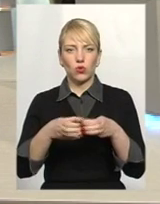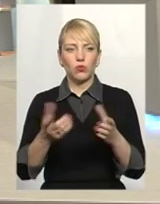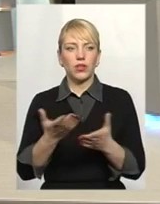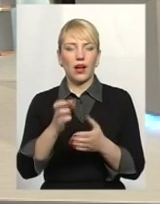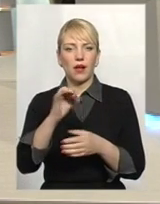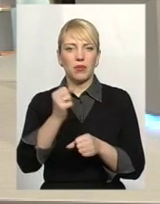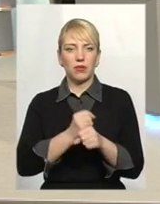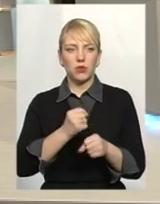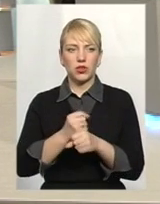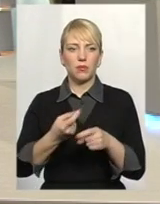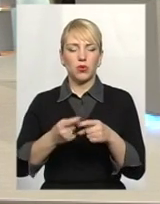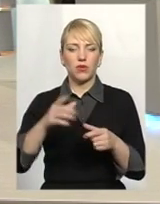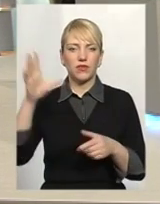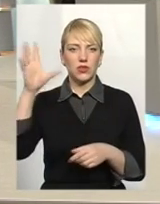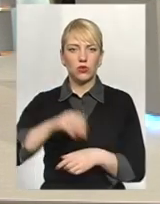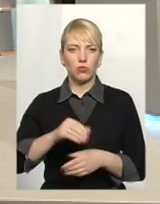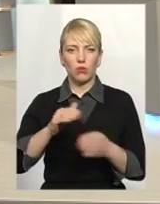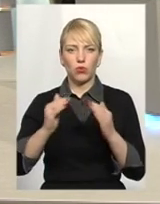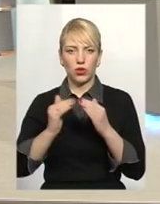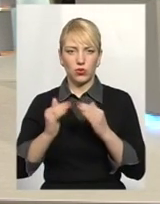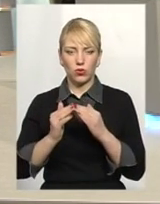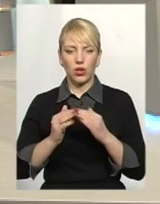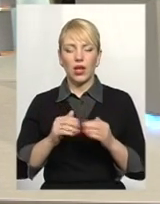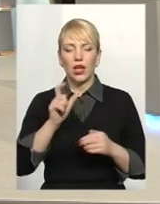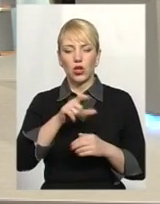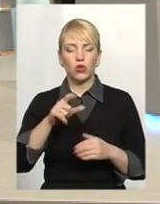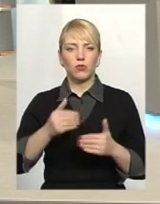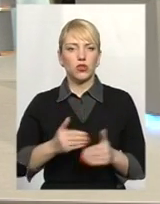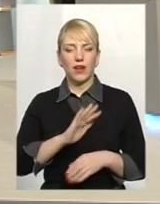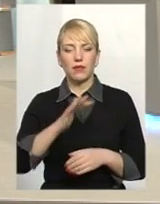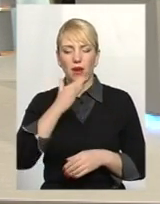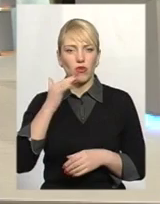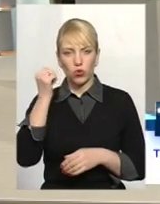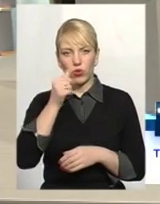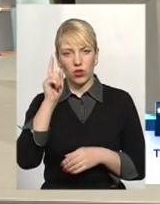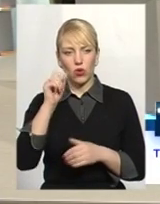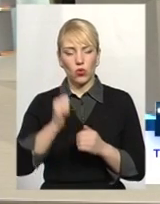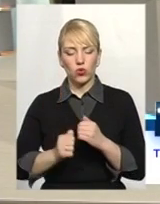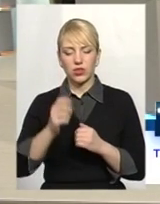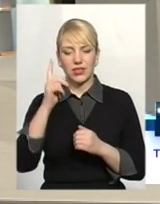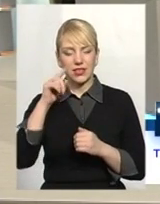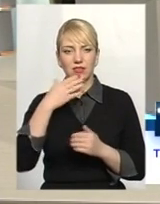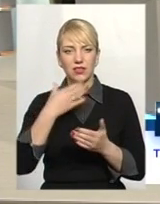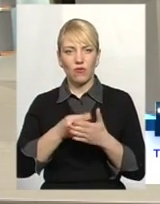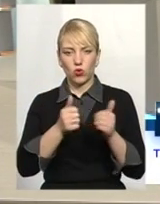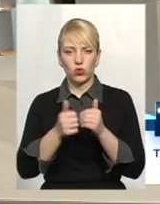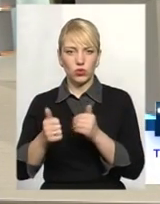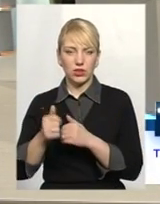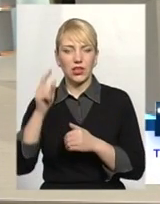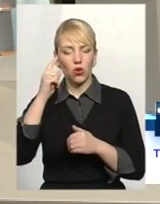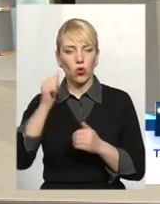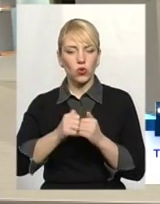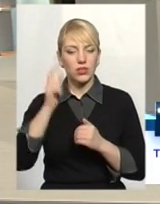яка би відпрацювала по цілому будинку, тому що люди проживають там не один рік і знають, кожен знає свого сусіда, і кожен знає, скільки там людей проживає.